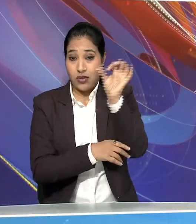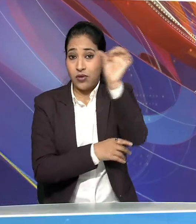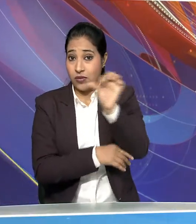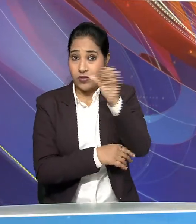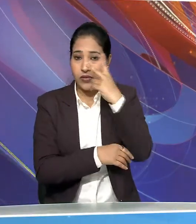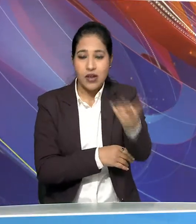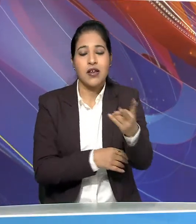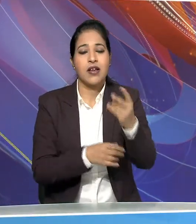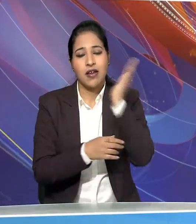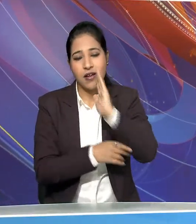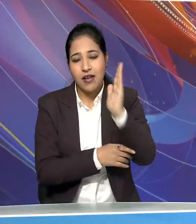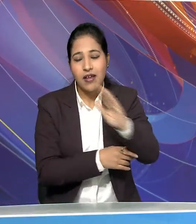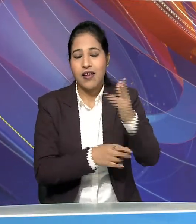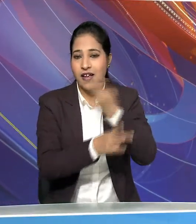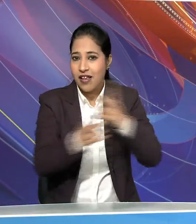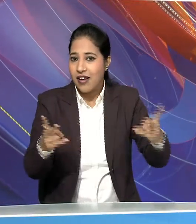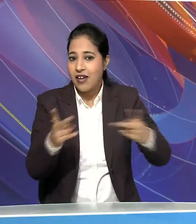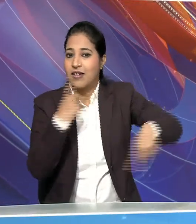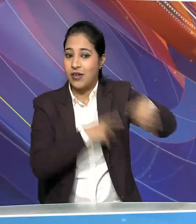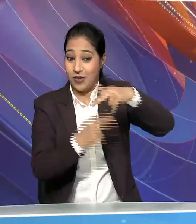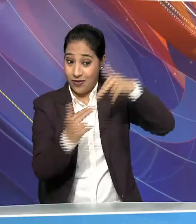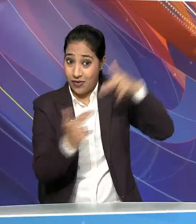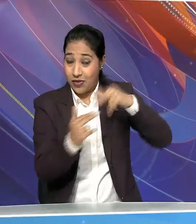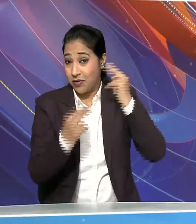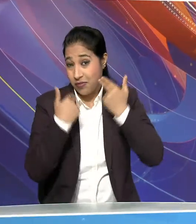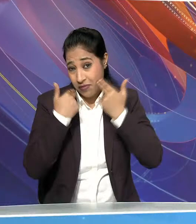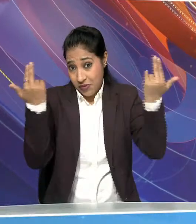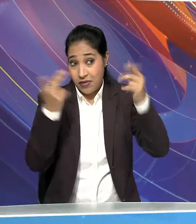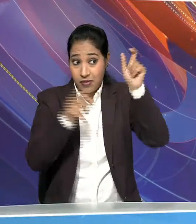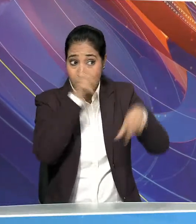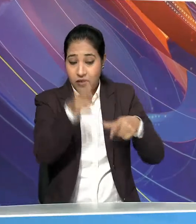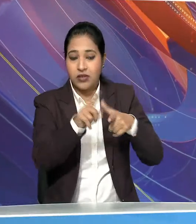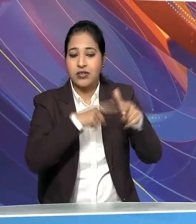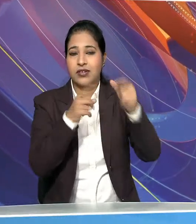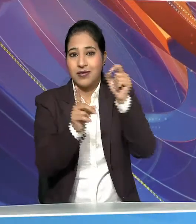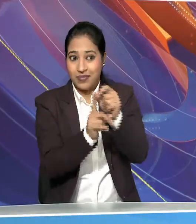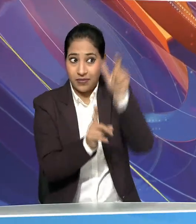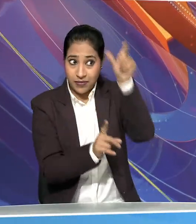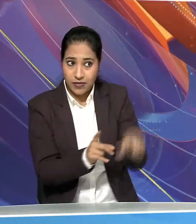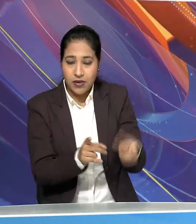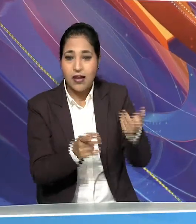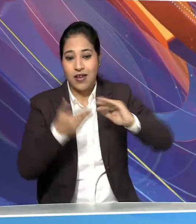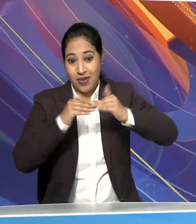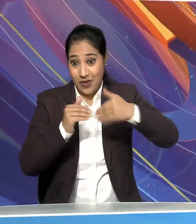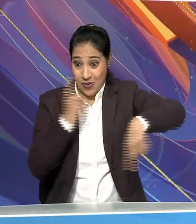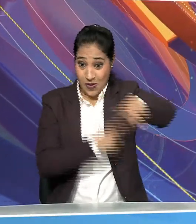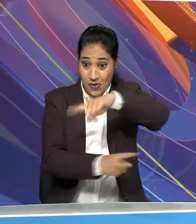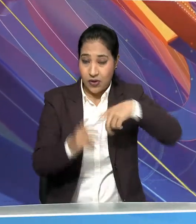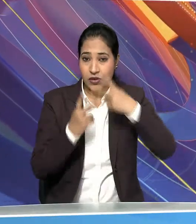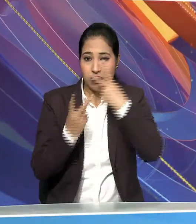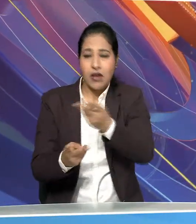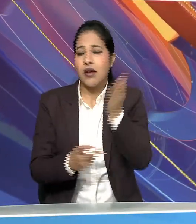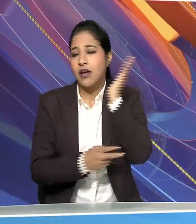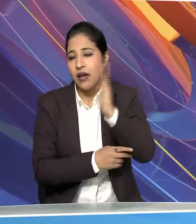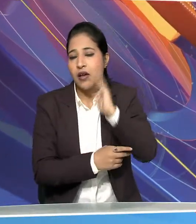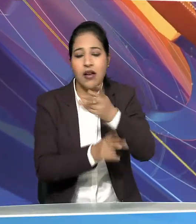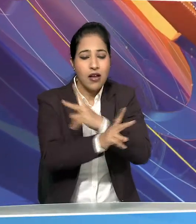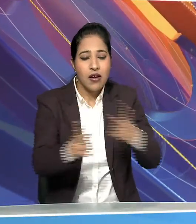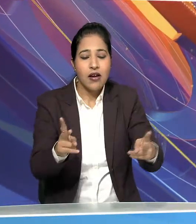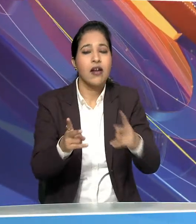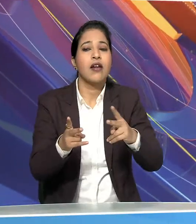आज के एपिसोड में फिल्म जगत के मश्रूर गायक जतिन पंडित जी प्रतियोगियों को देने वाले हैं सुरों का घ्यान